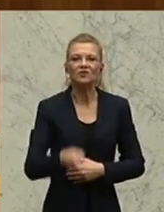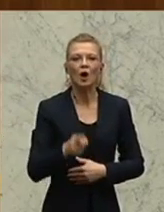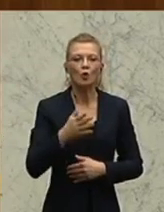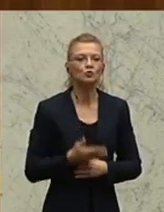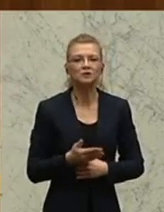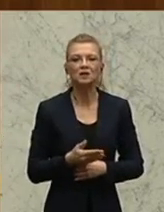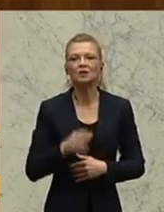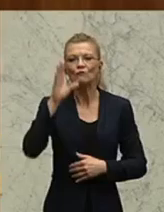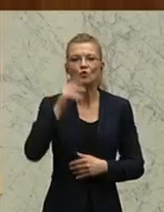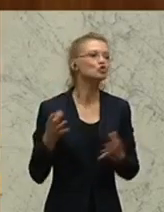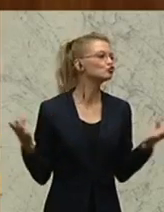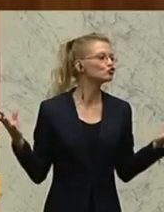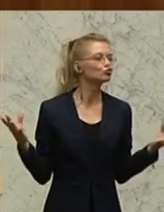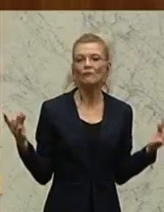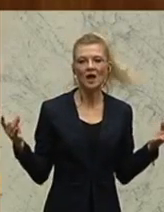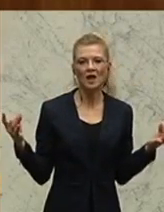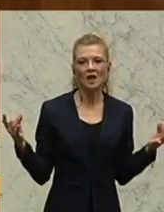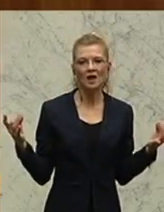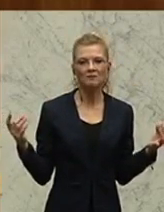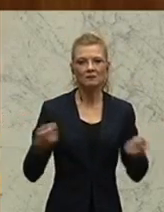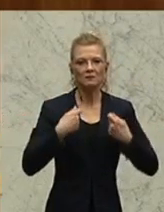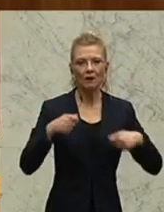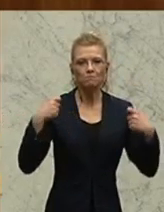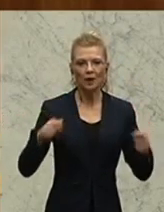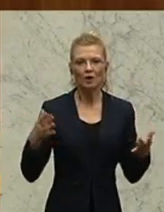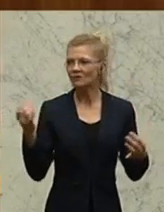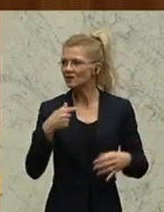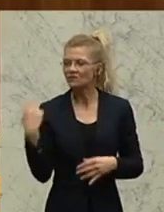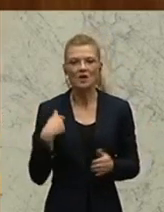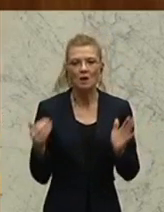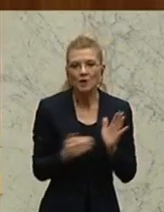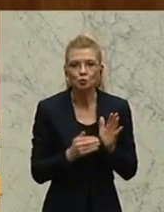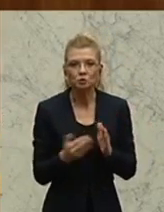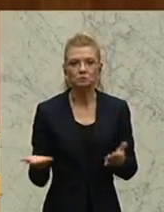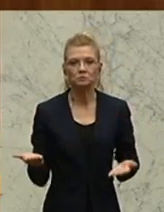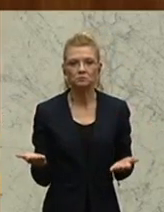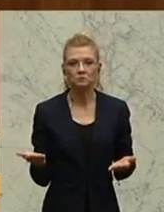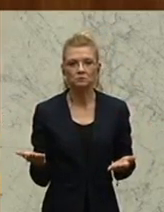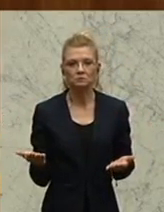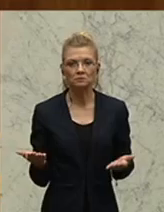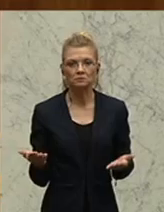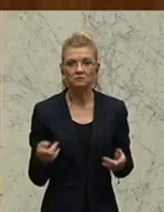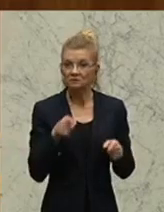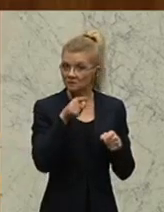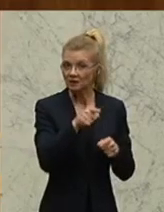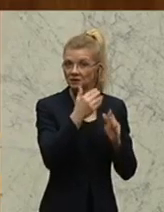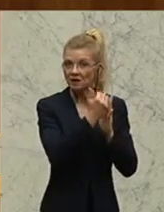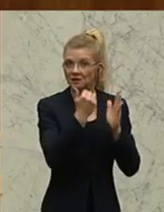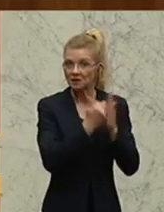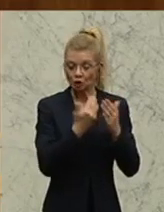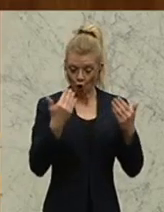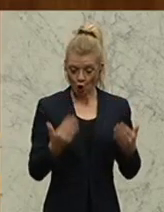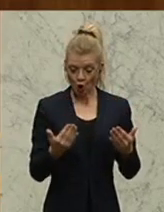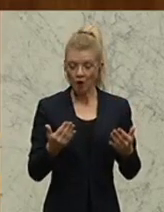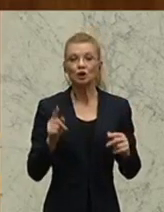errichtet worden sind. 11.000 Wohnungen zu wenig errichtet, die wir gebraucht hätten. Dass dieses Gesetz, das hier